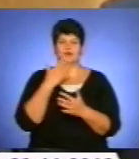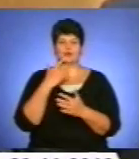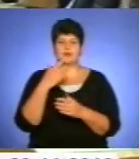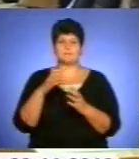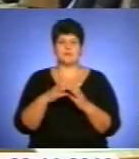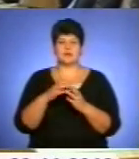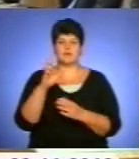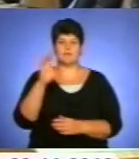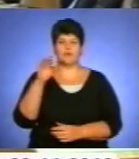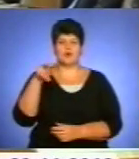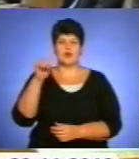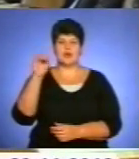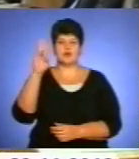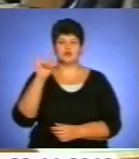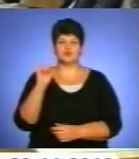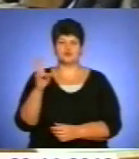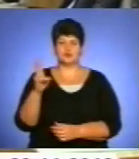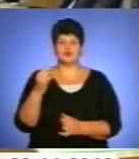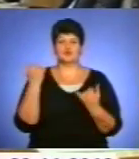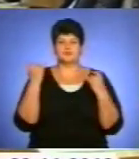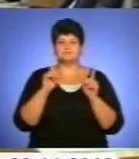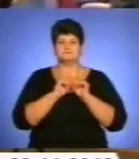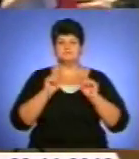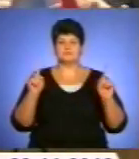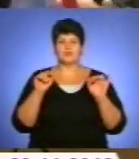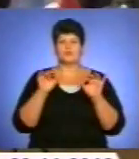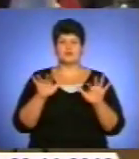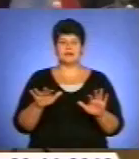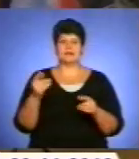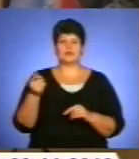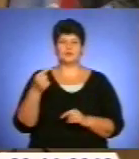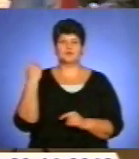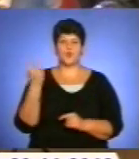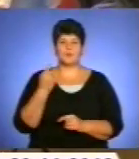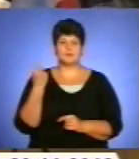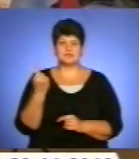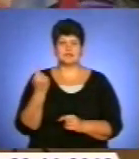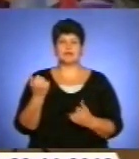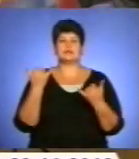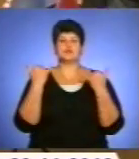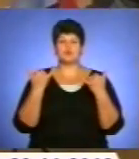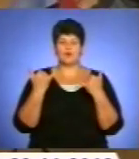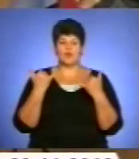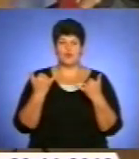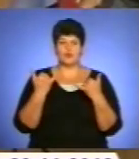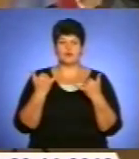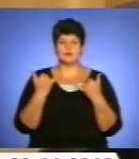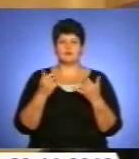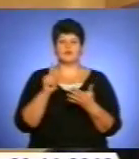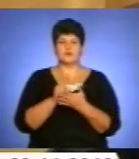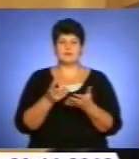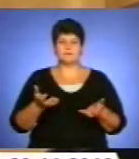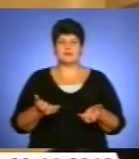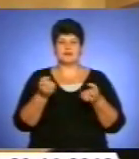Болєщук. Сьогодні визначальна подія для Тернопільської області. Сьогодні мусимо отримати рішення